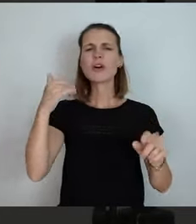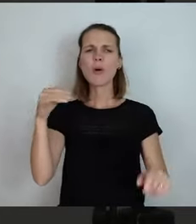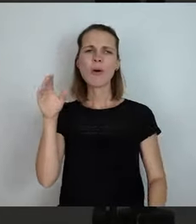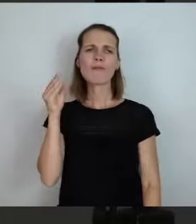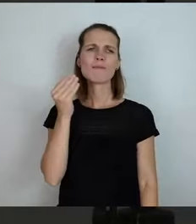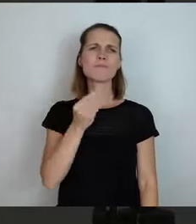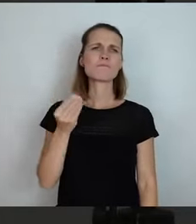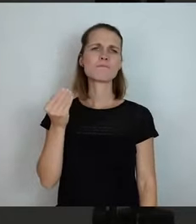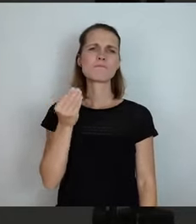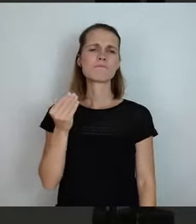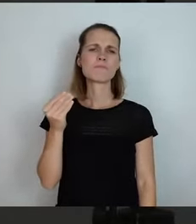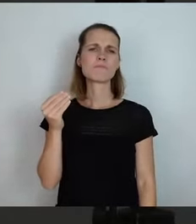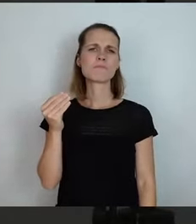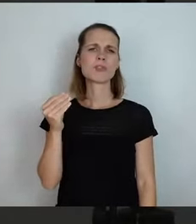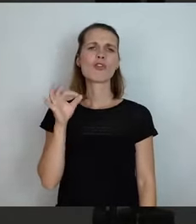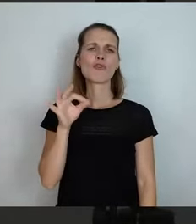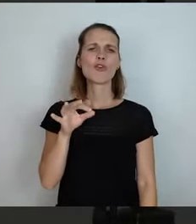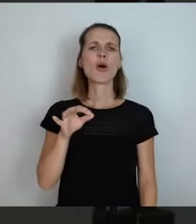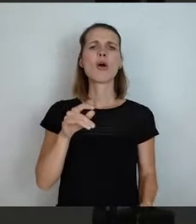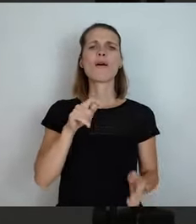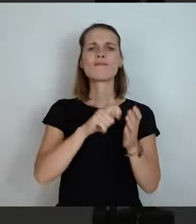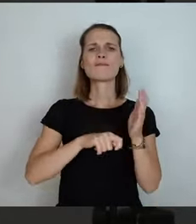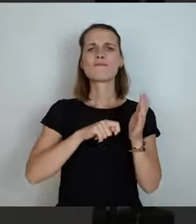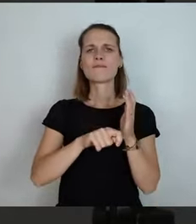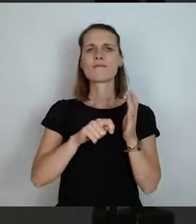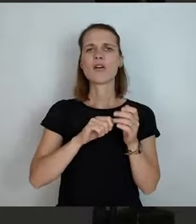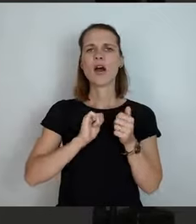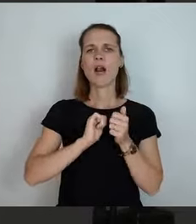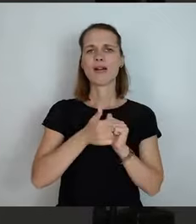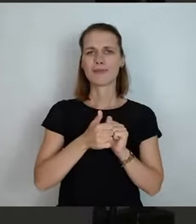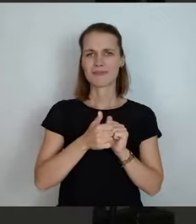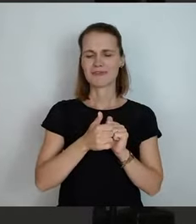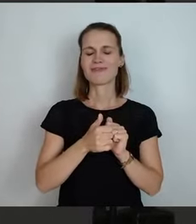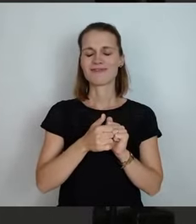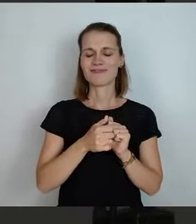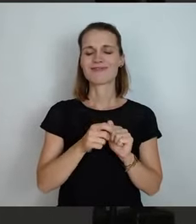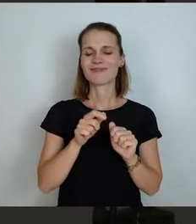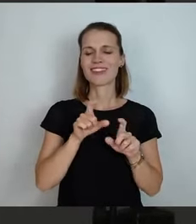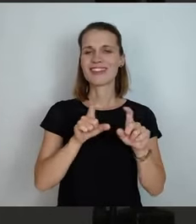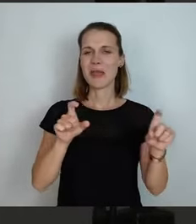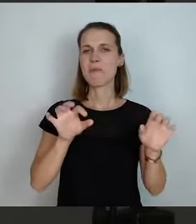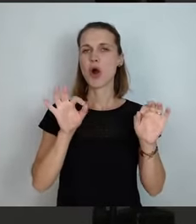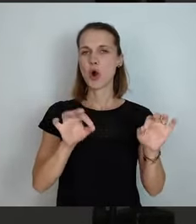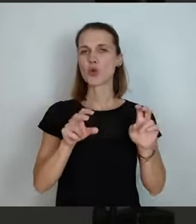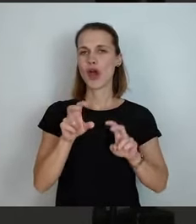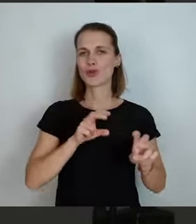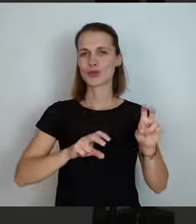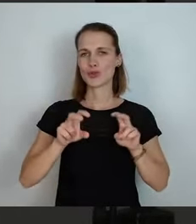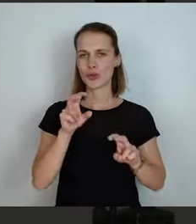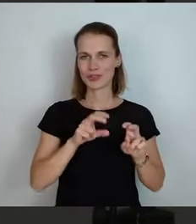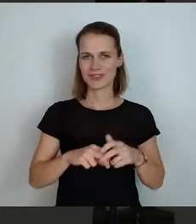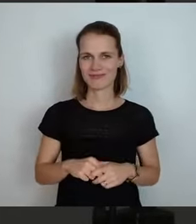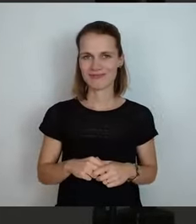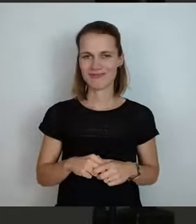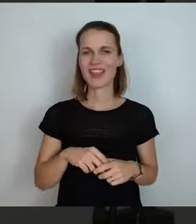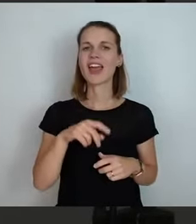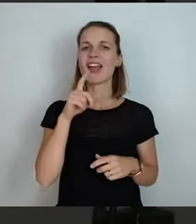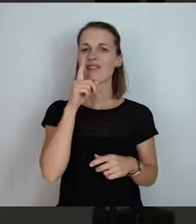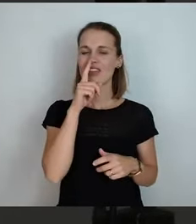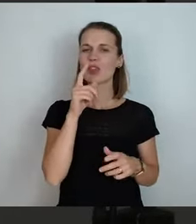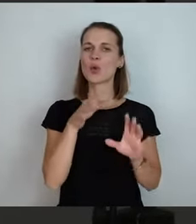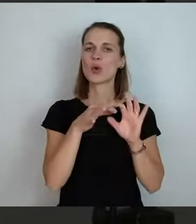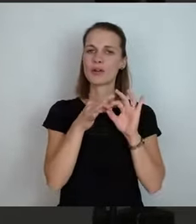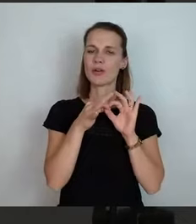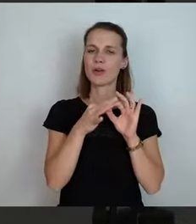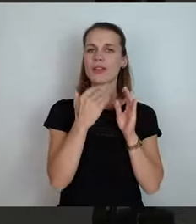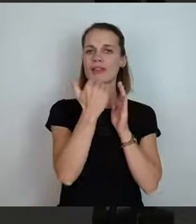auch natürlich für Wahlkampfzwecke genutzt worden. Denn normalerweise, wenn es nur an dem öffentlichen